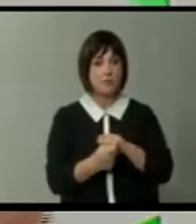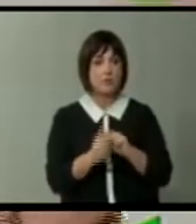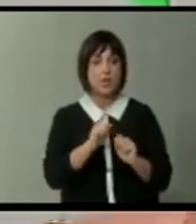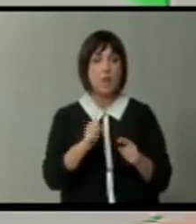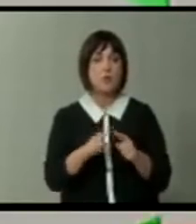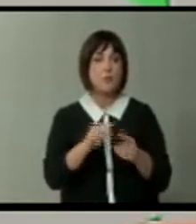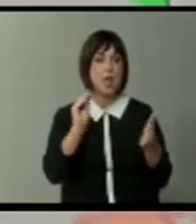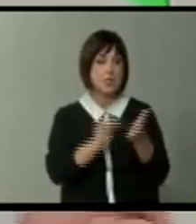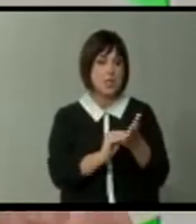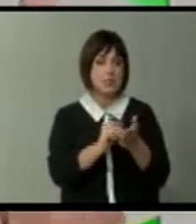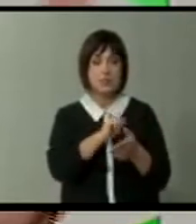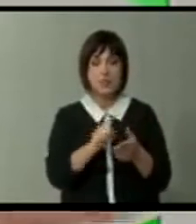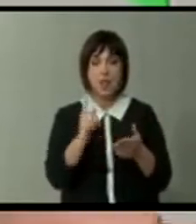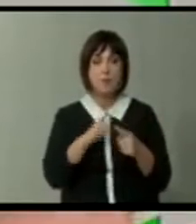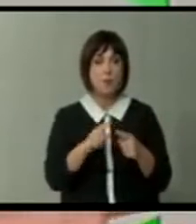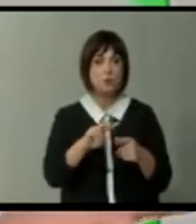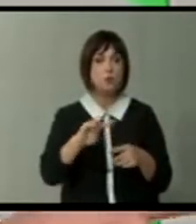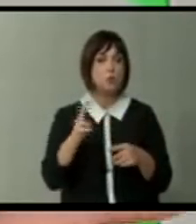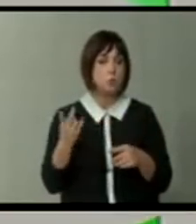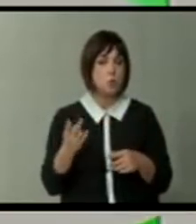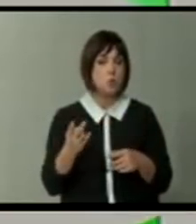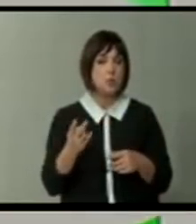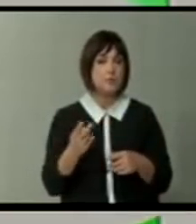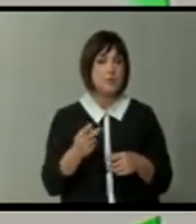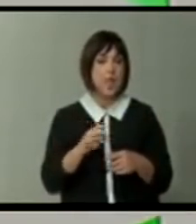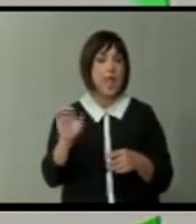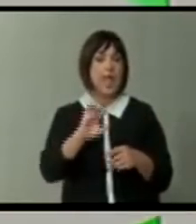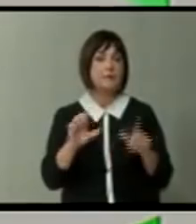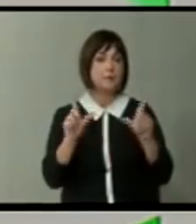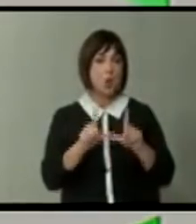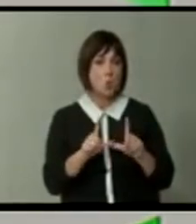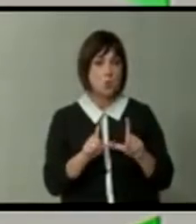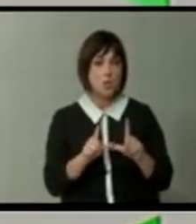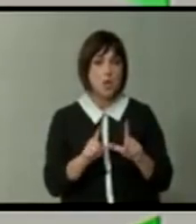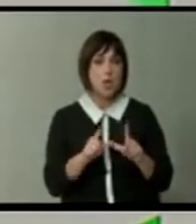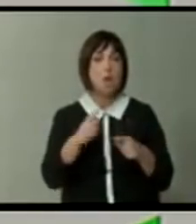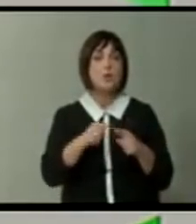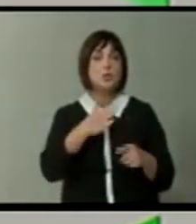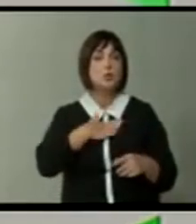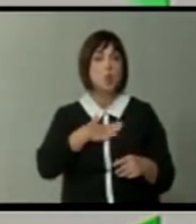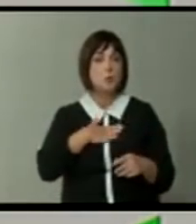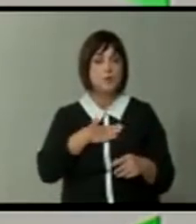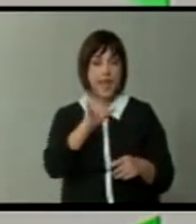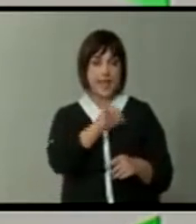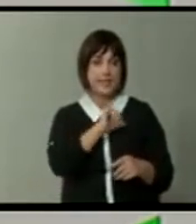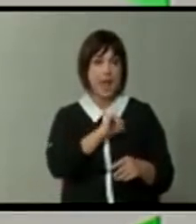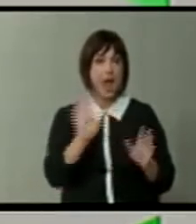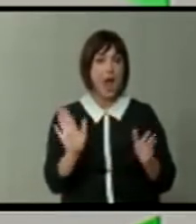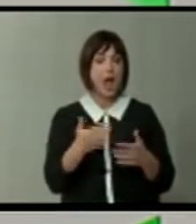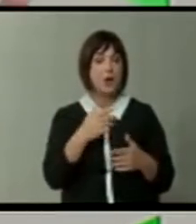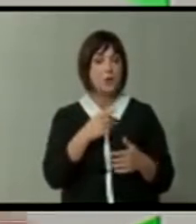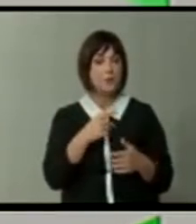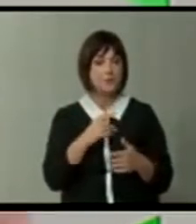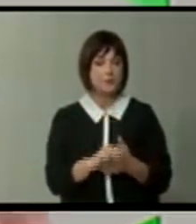поради датумот, не поради другите, не са, Европска унија, поради собствените интереси, ако не